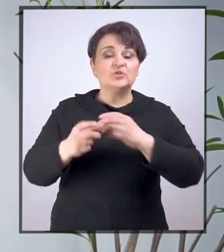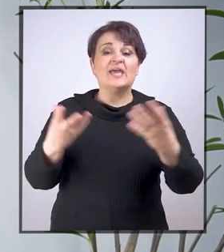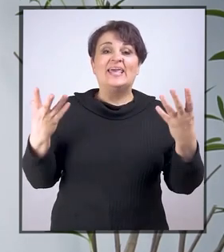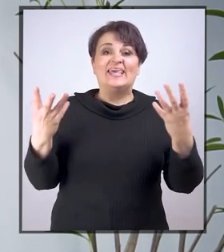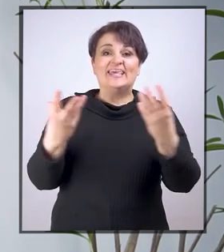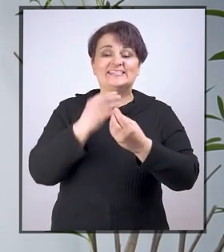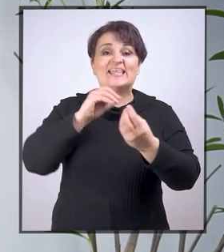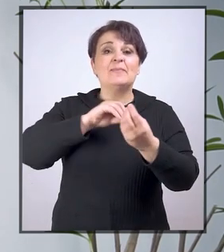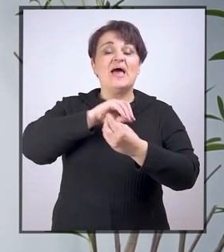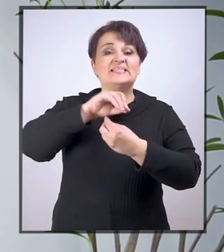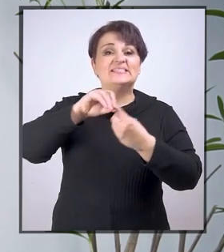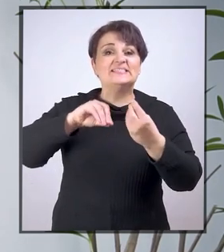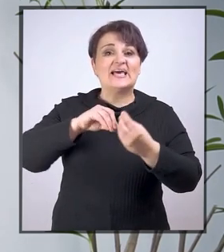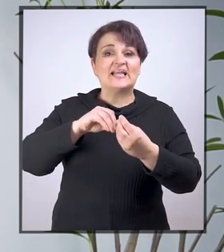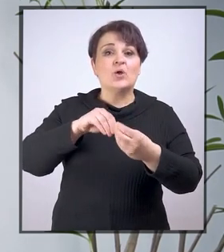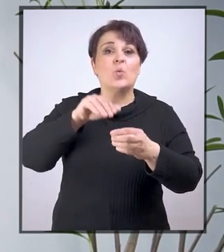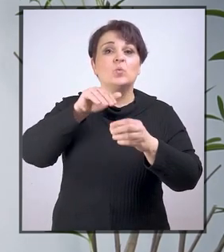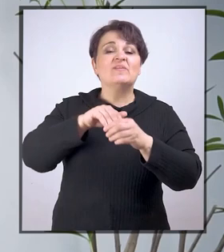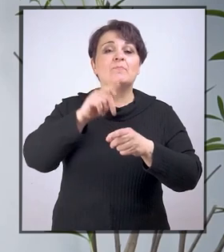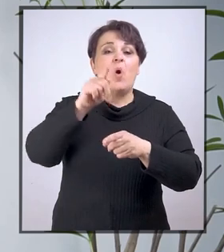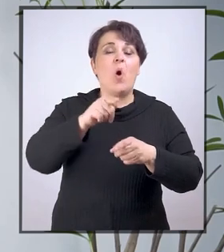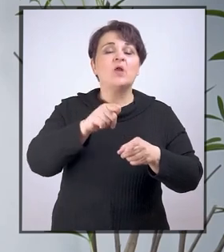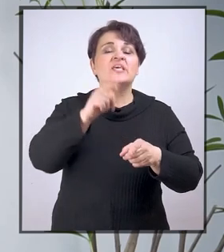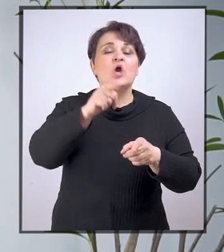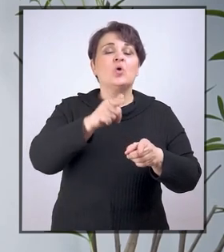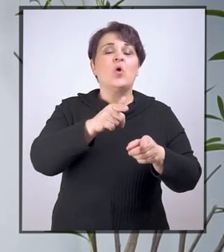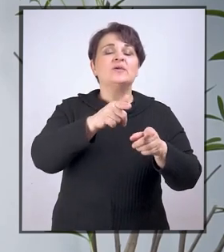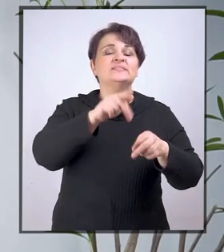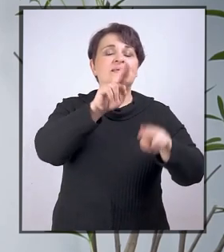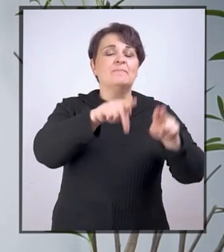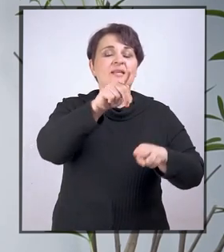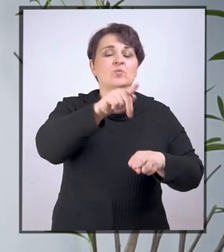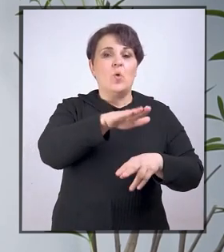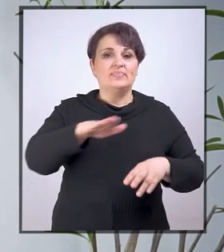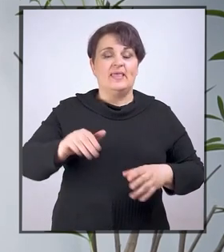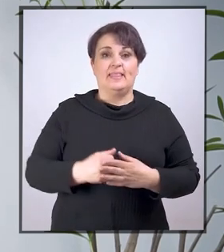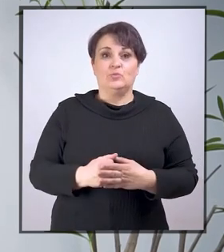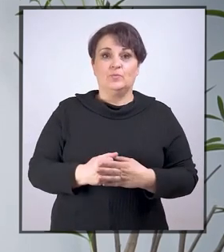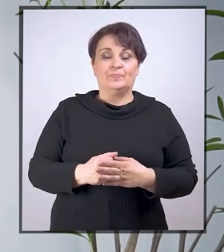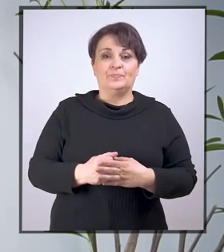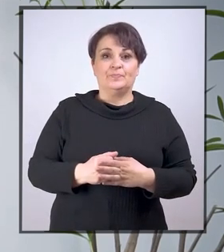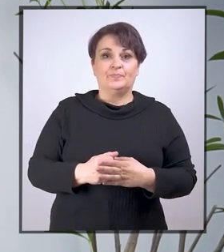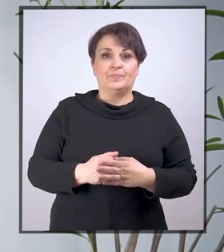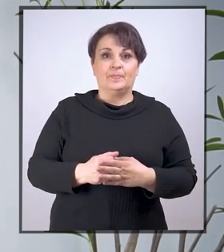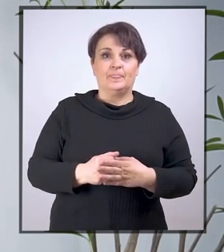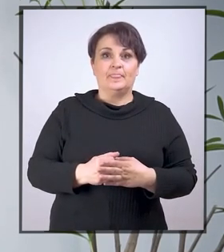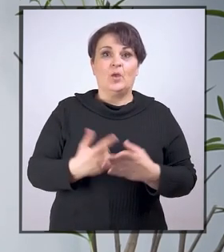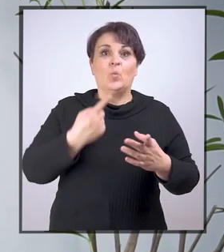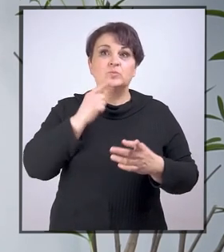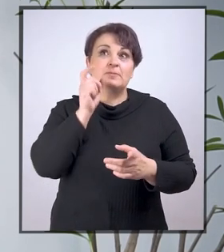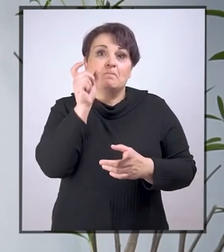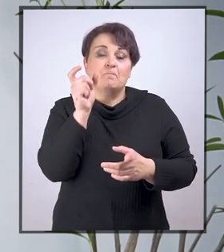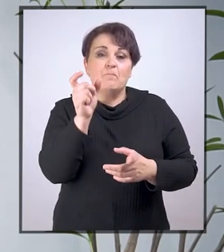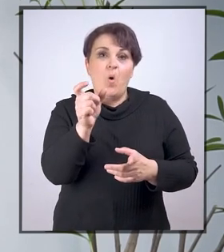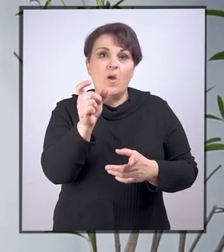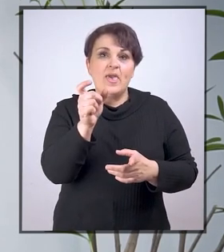zajedno sa roditeljima, odnosno starateljima djeteta s invaliditetom. Uz pojam